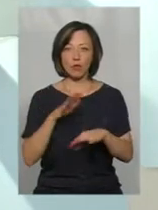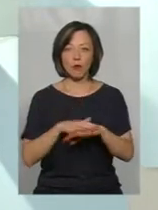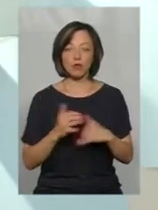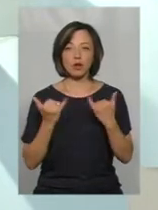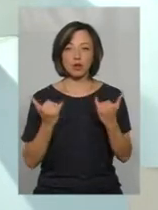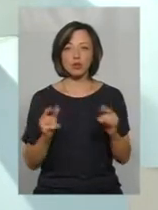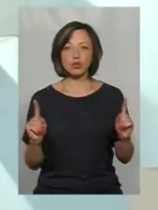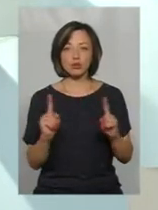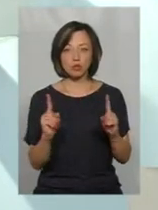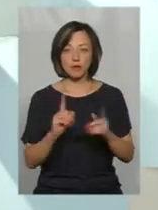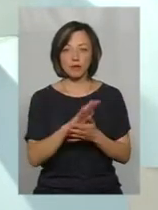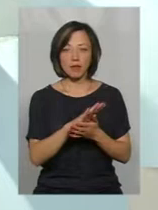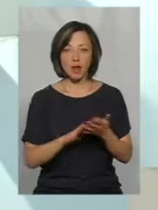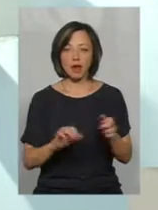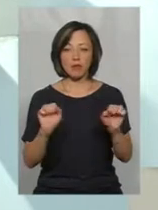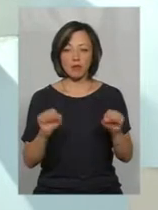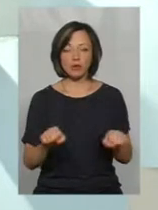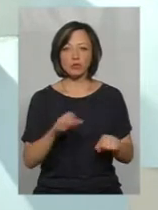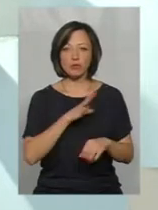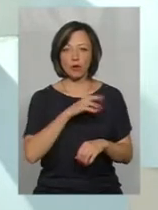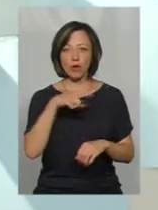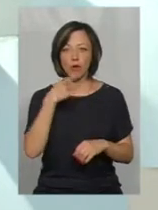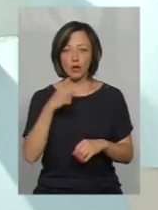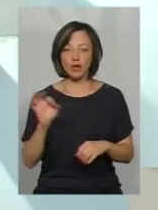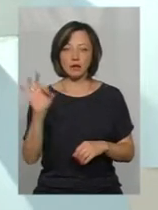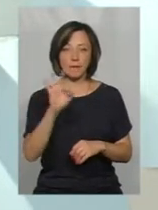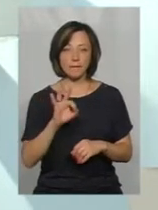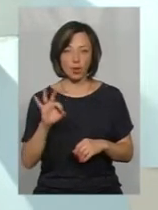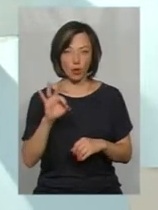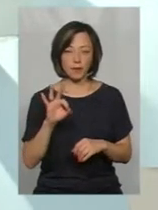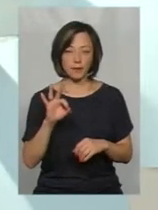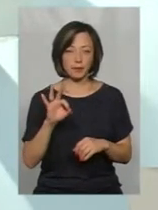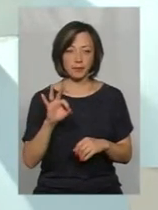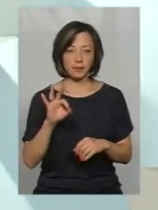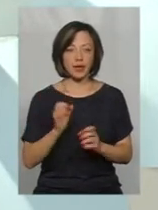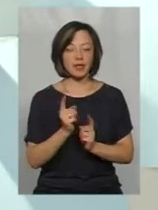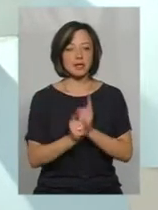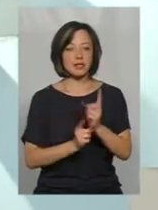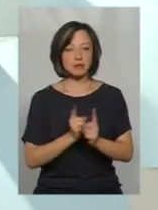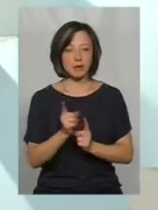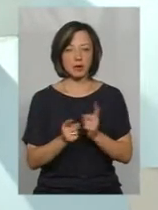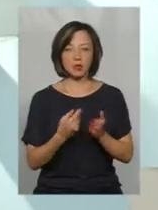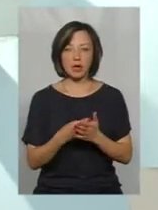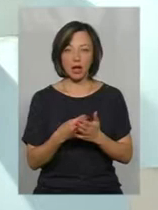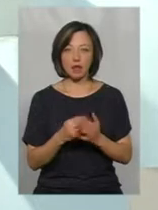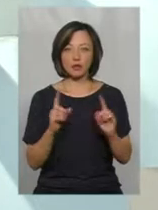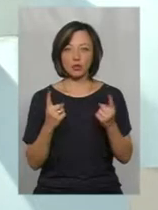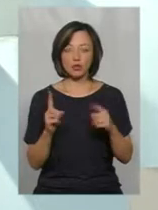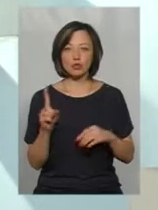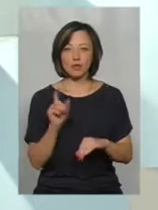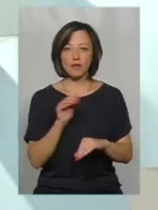для того, щоб далі можна було говорити про зміну тарифу. Тому що,